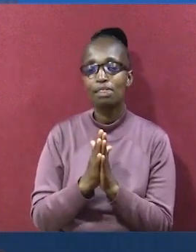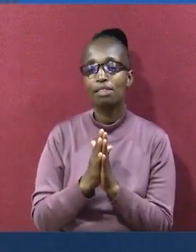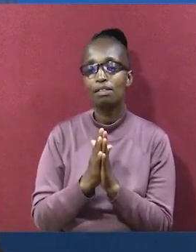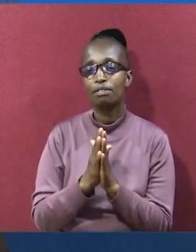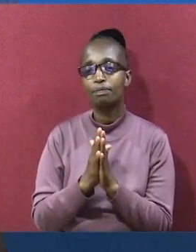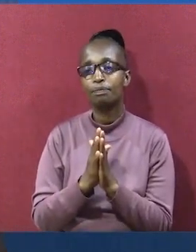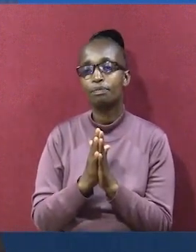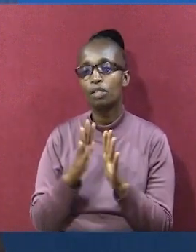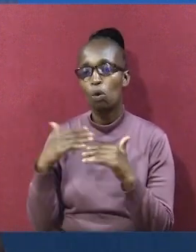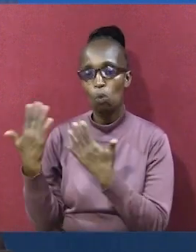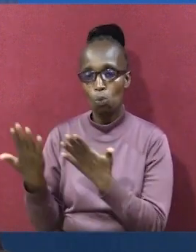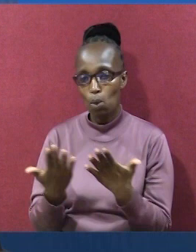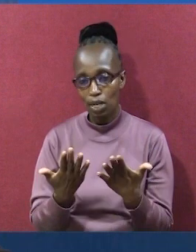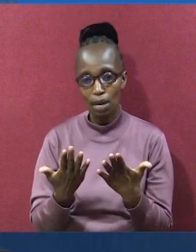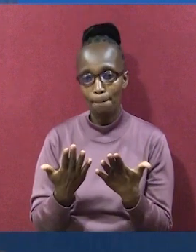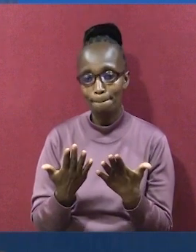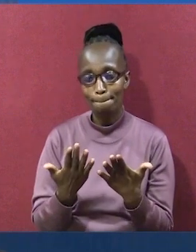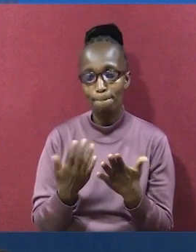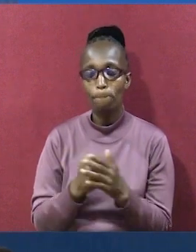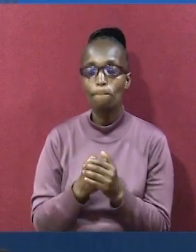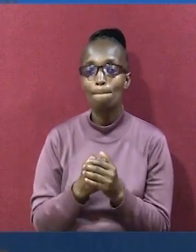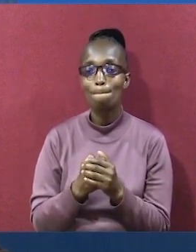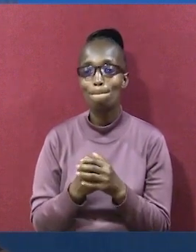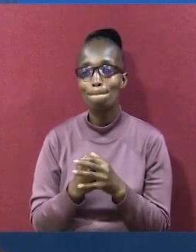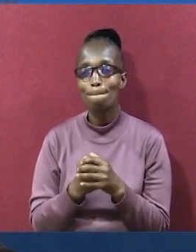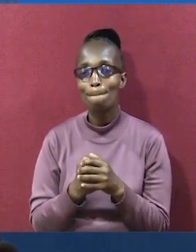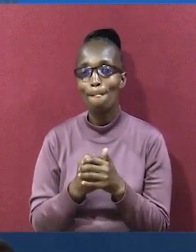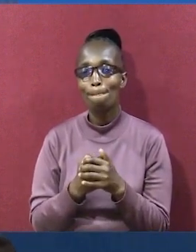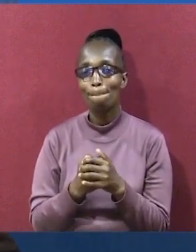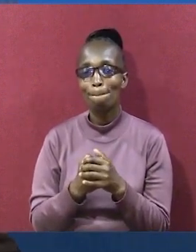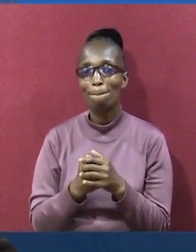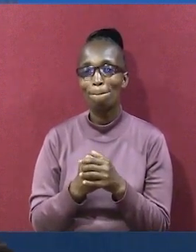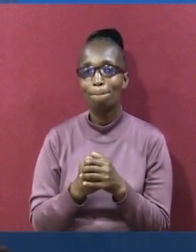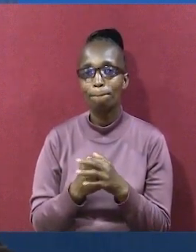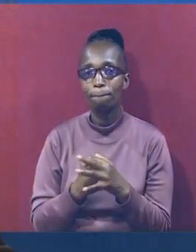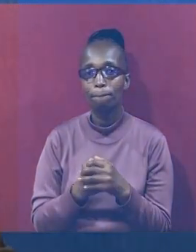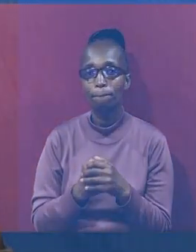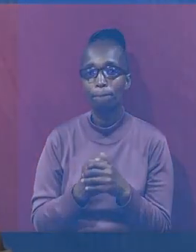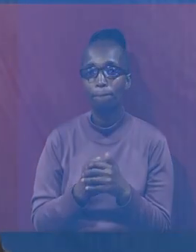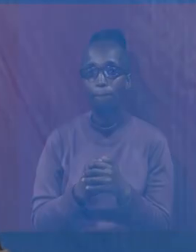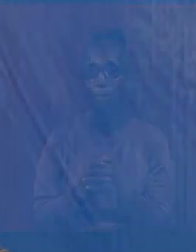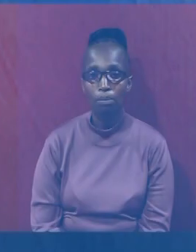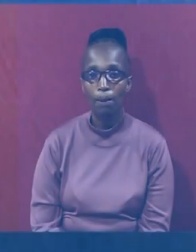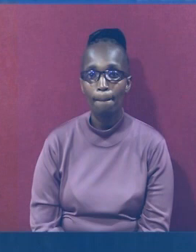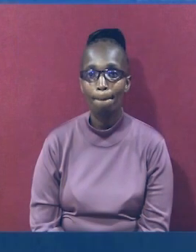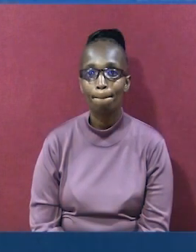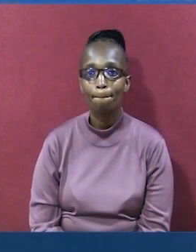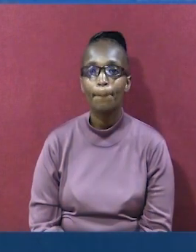subu ya leo ni kwa sababu yetu. Mutanza mtumainia. Karibu nikaweze na kubarikiwa pamoja.